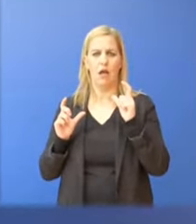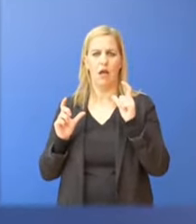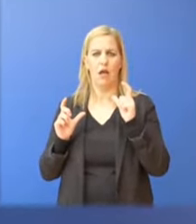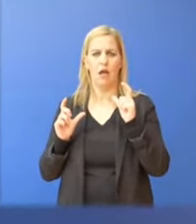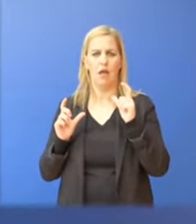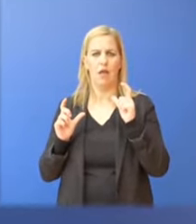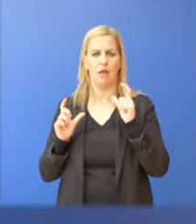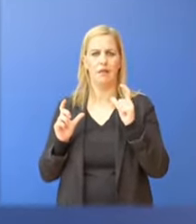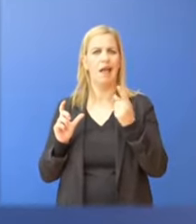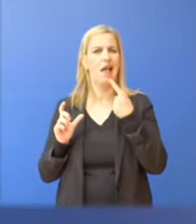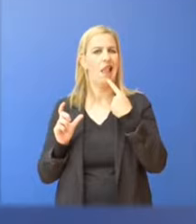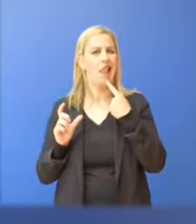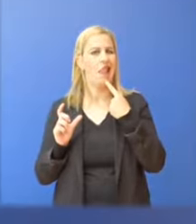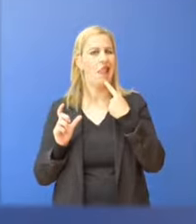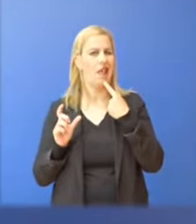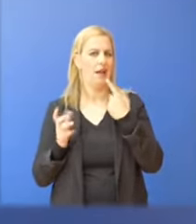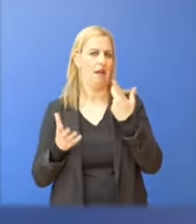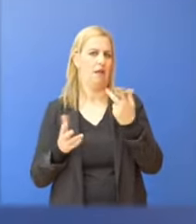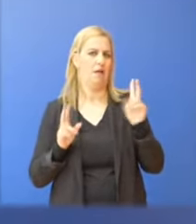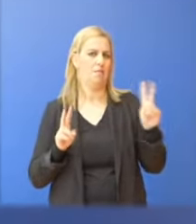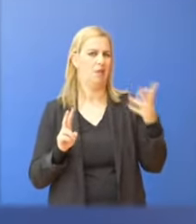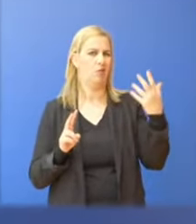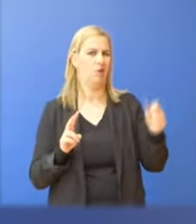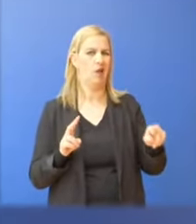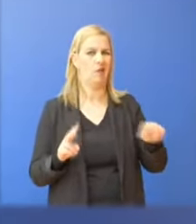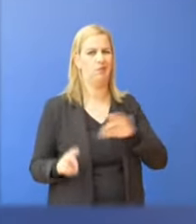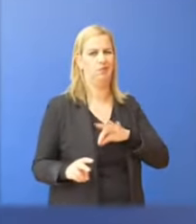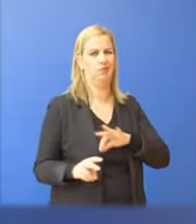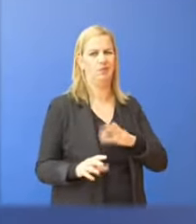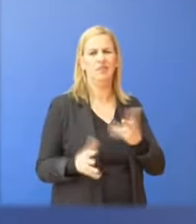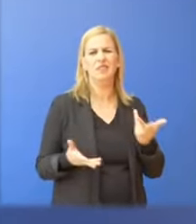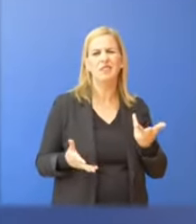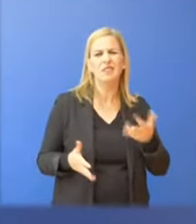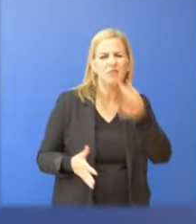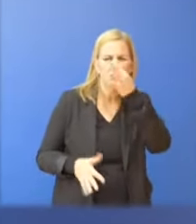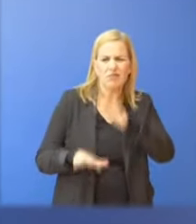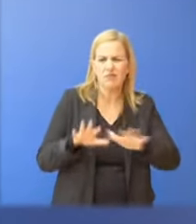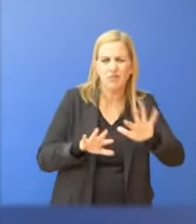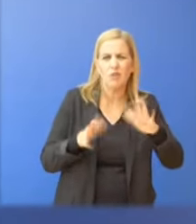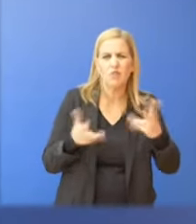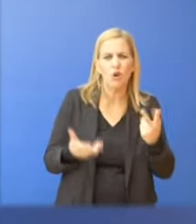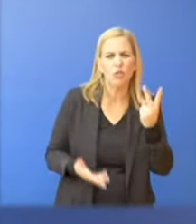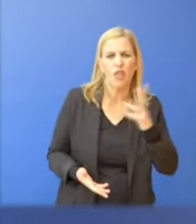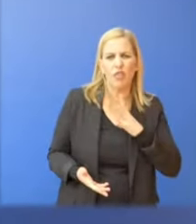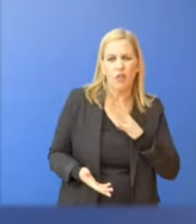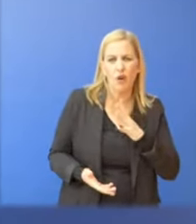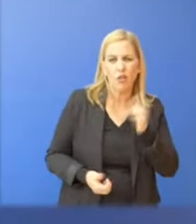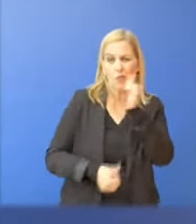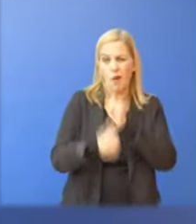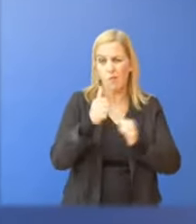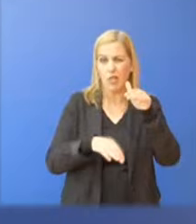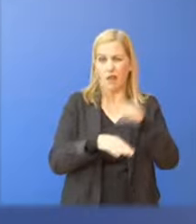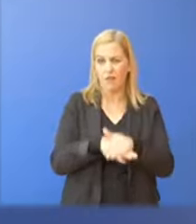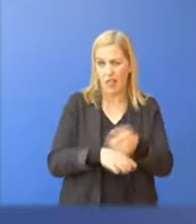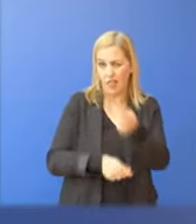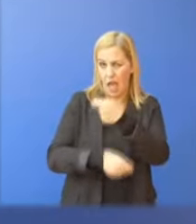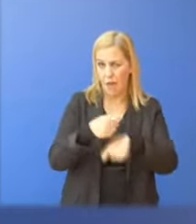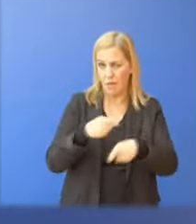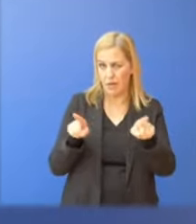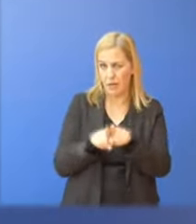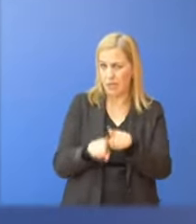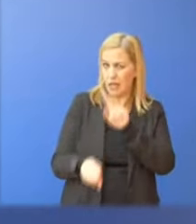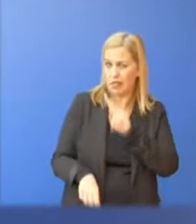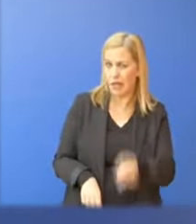θυρωρούς συμφερόντων, ποιάς διαπλοκής, δύο στελέχοι που έπιναν ποτά την Κυριακή το βράδυ, δική σας Υπουργή ήταν με το συγκεκριμένο επιχειρηματία. Τι